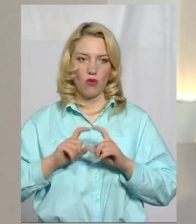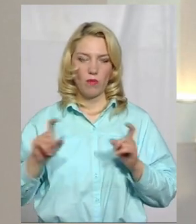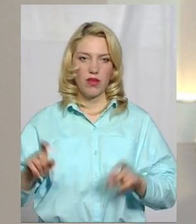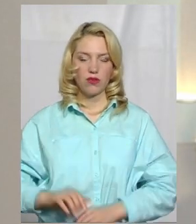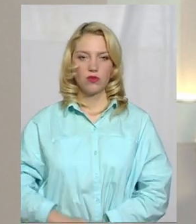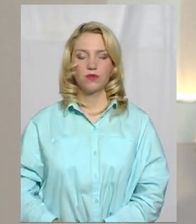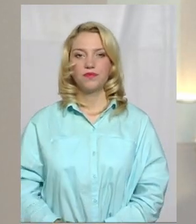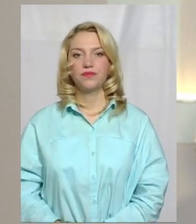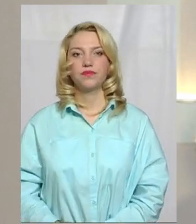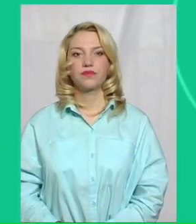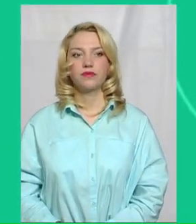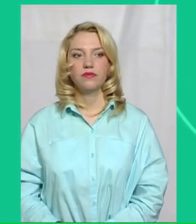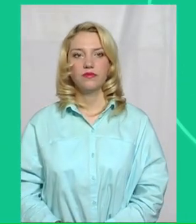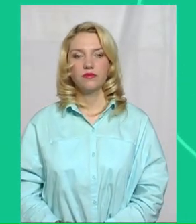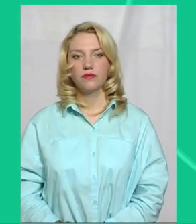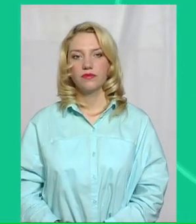'єкту.